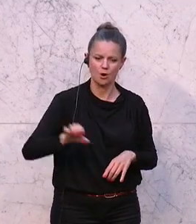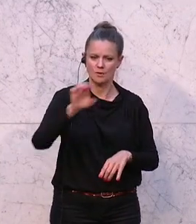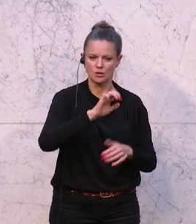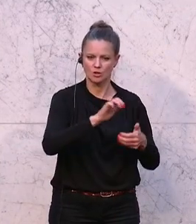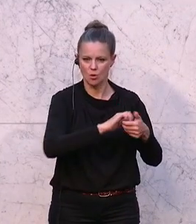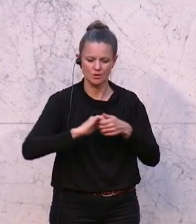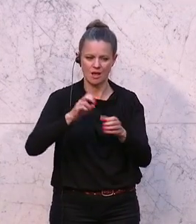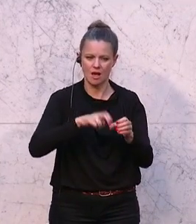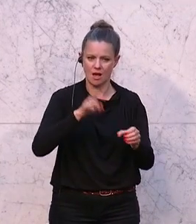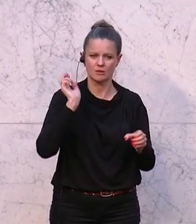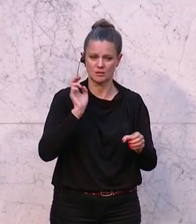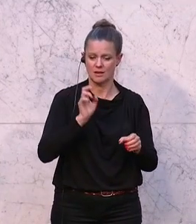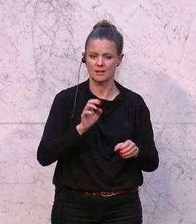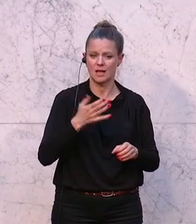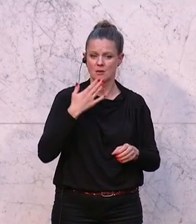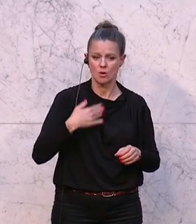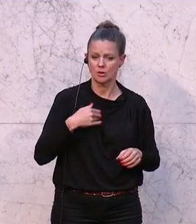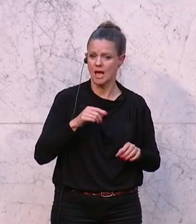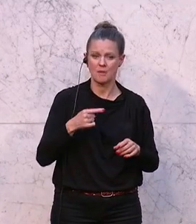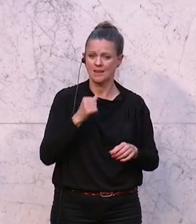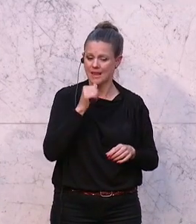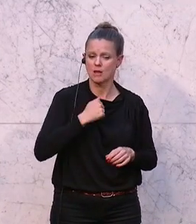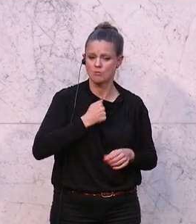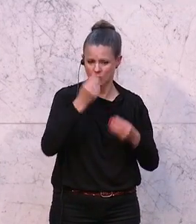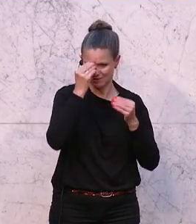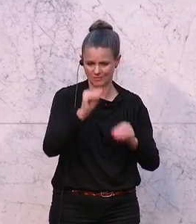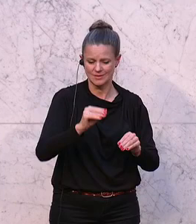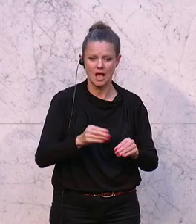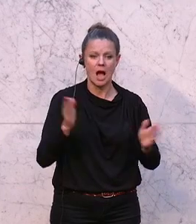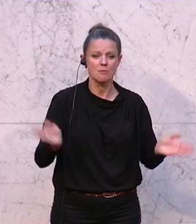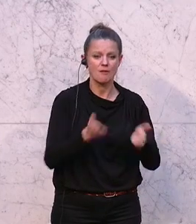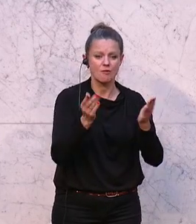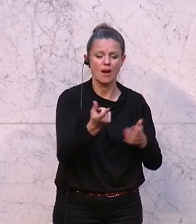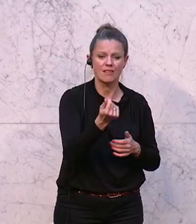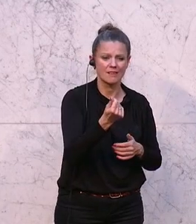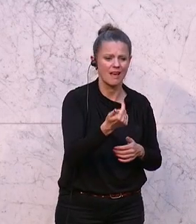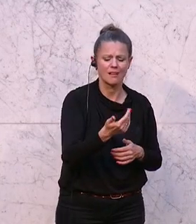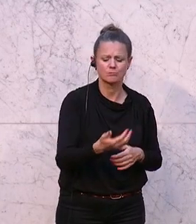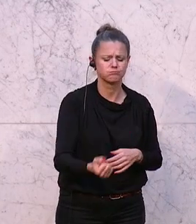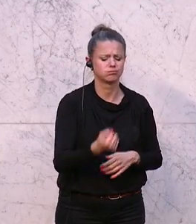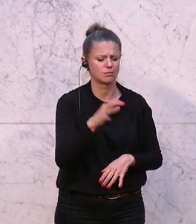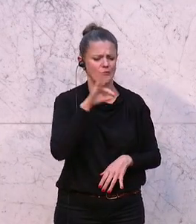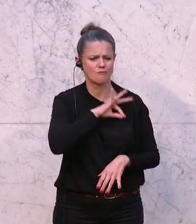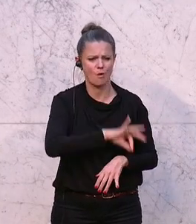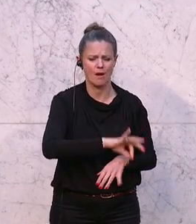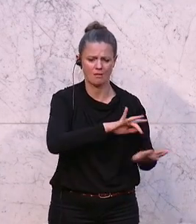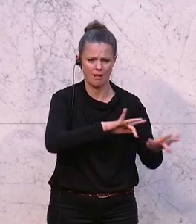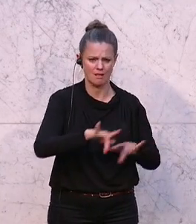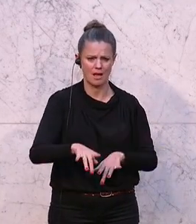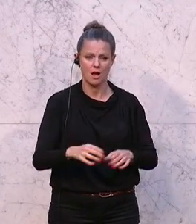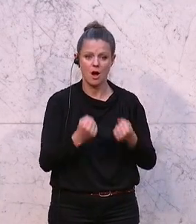Union austreten, auf der anderen Seite von den ganzen Fördergeldern enorm profitiert und sich auch